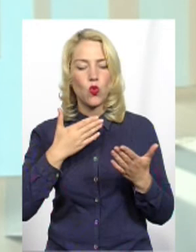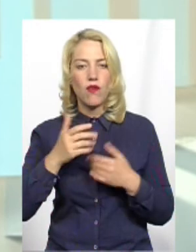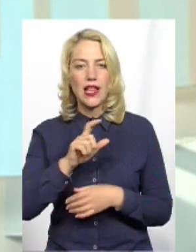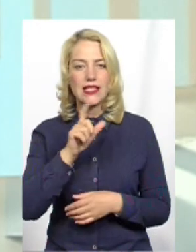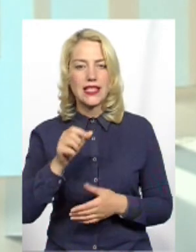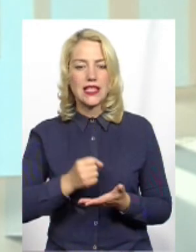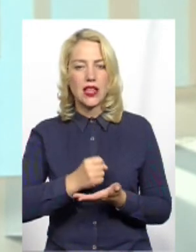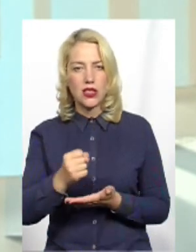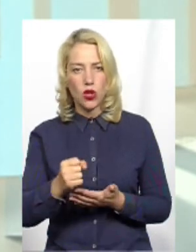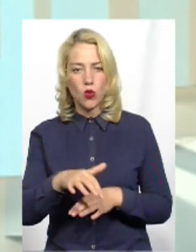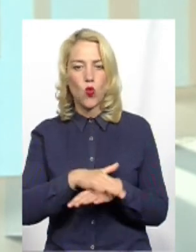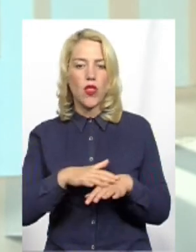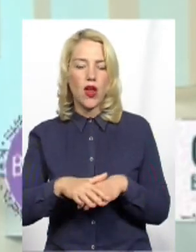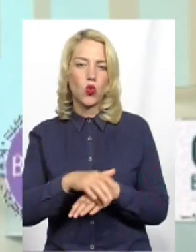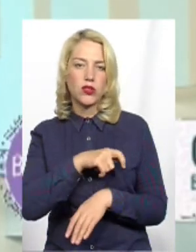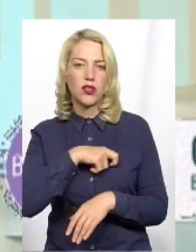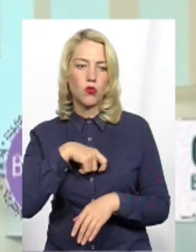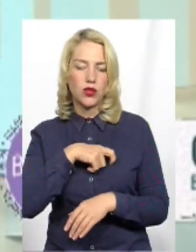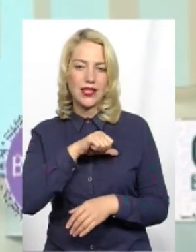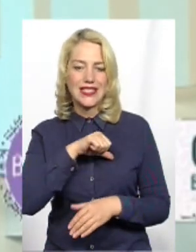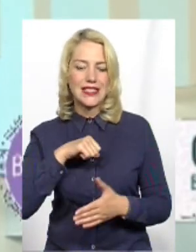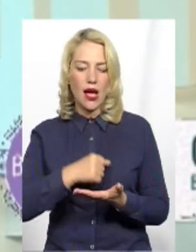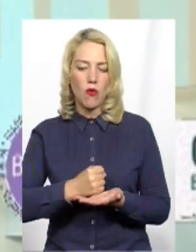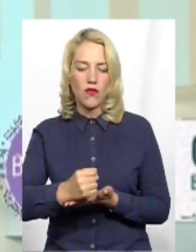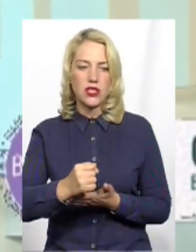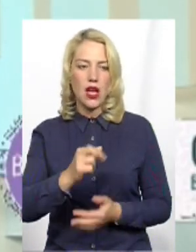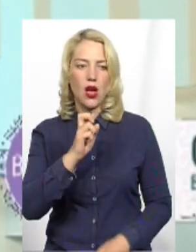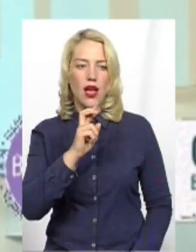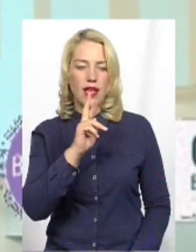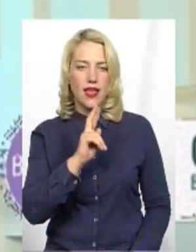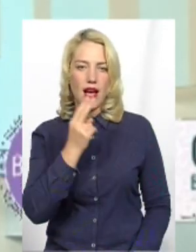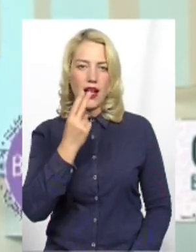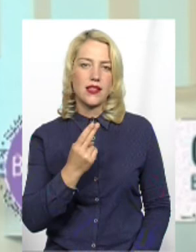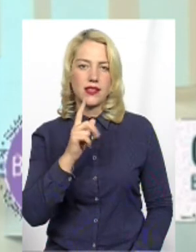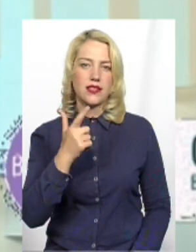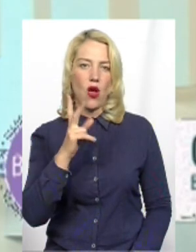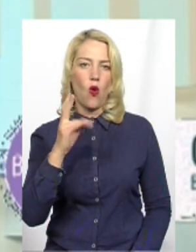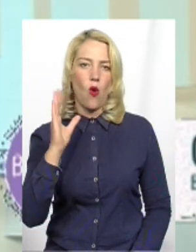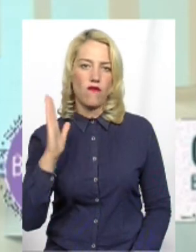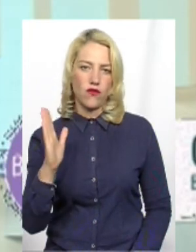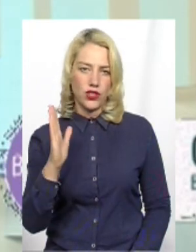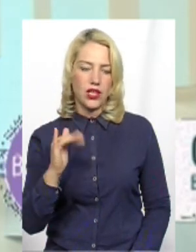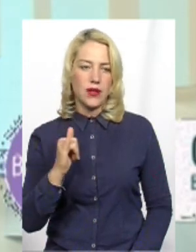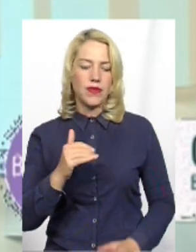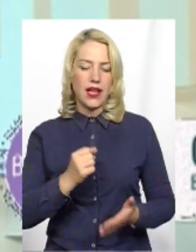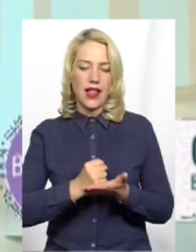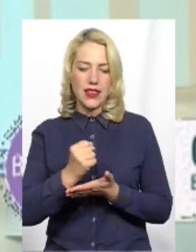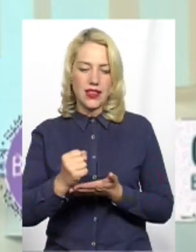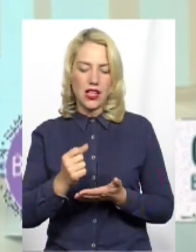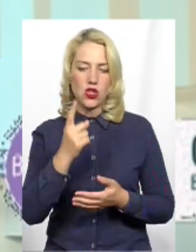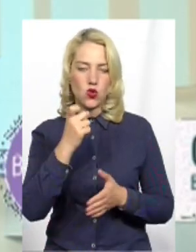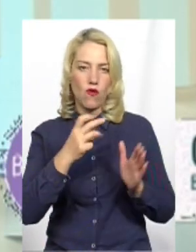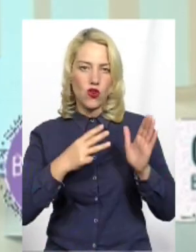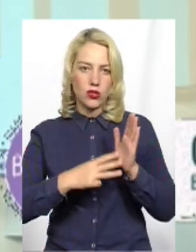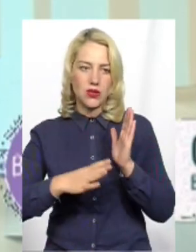кандидатом у народні депутати Самовисуванцем Борисом Яцковим Із кандидатами від 189